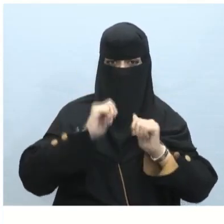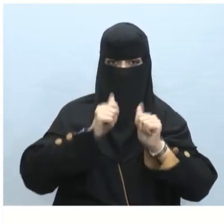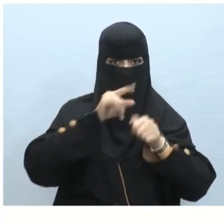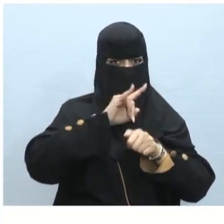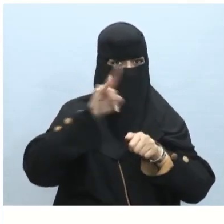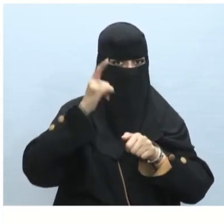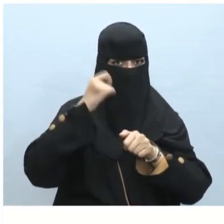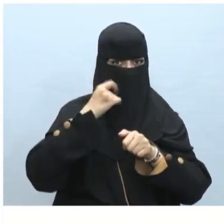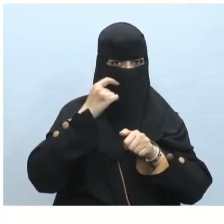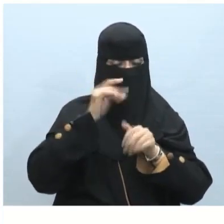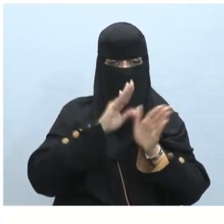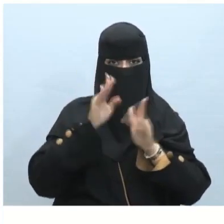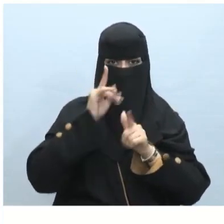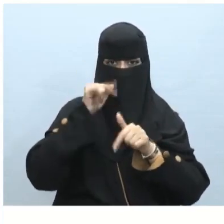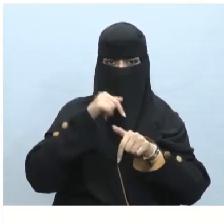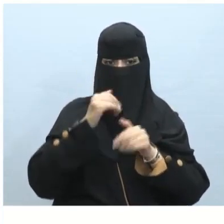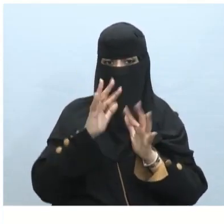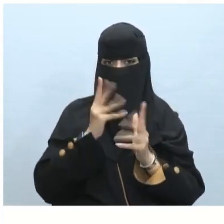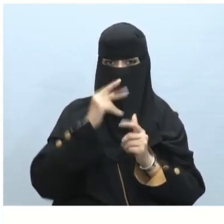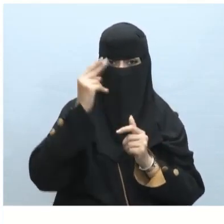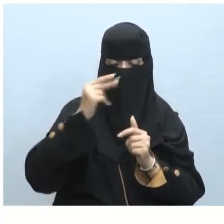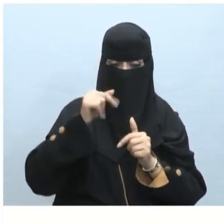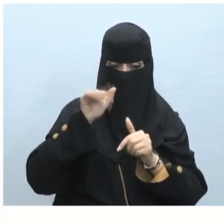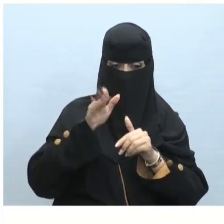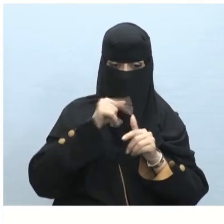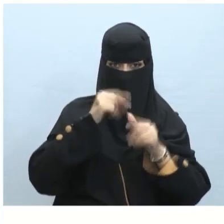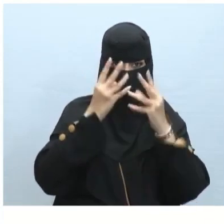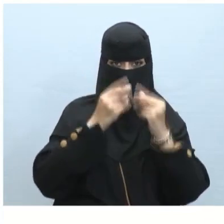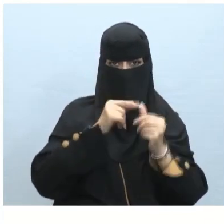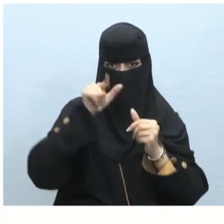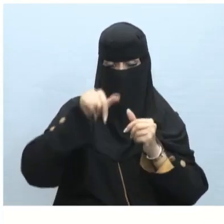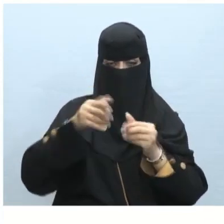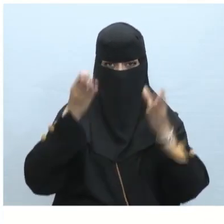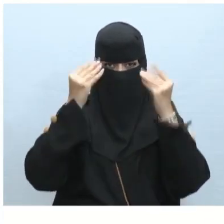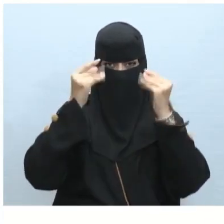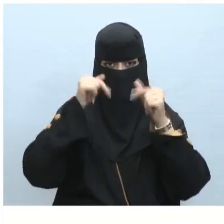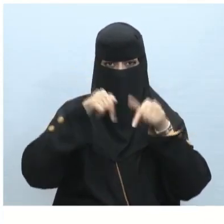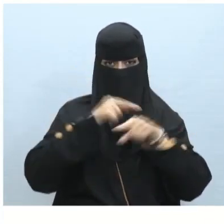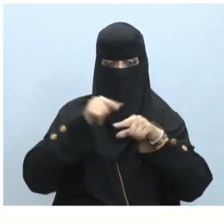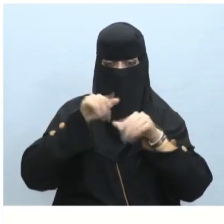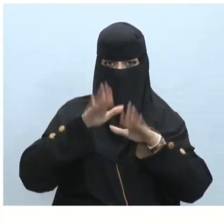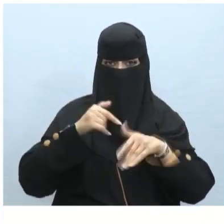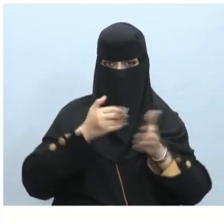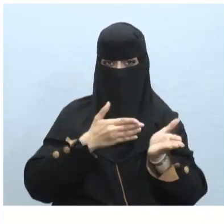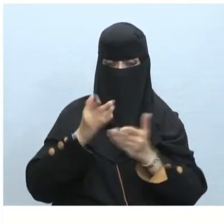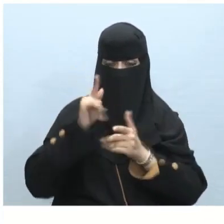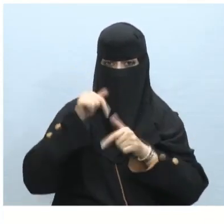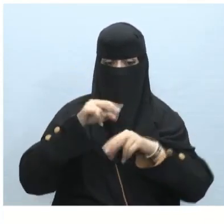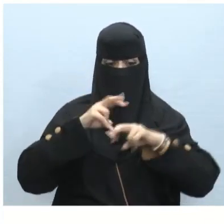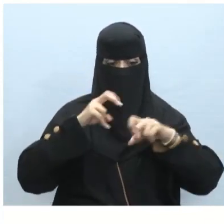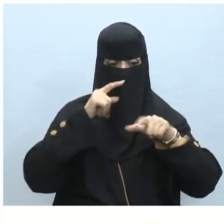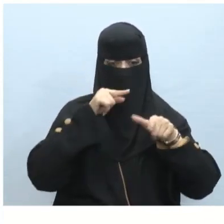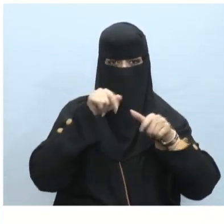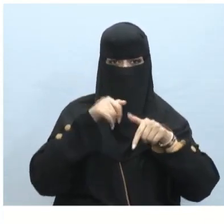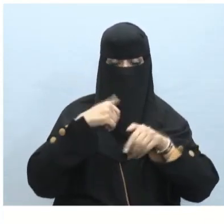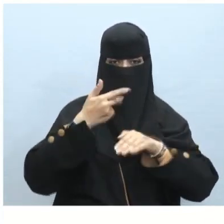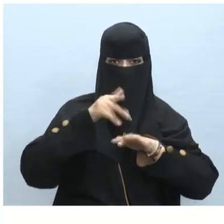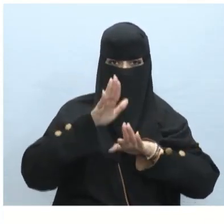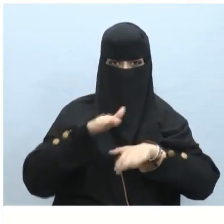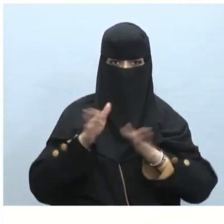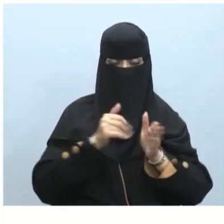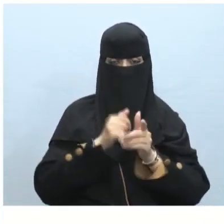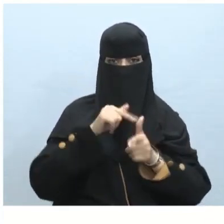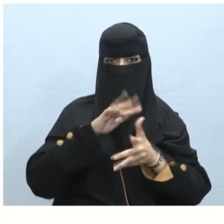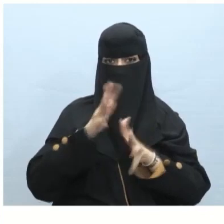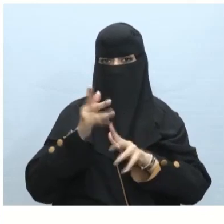لا تعرف ما رسم SmartArt المناسب للمعلومات التي تريد تقديمها ابحث هنا حيث يوجد